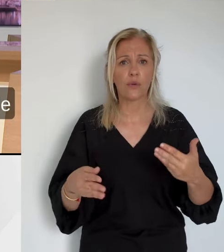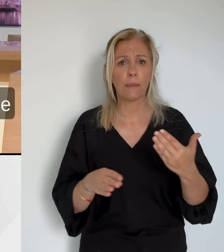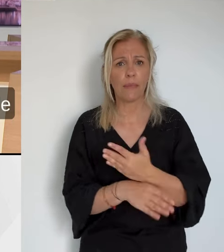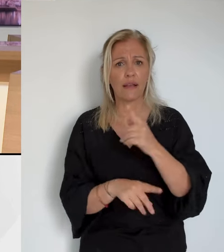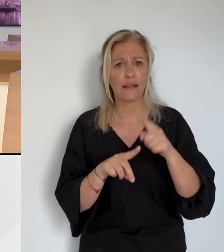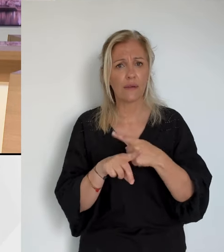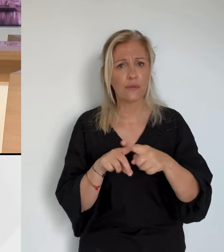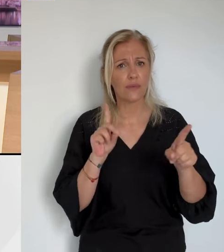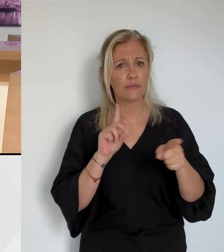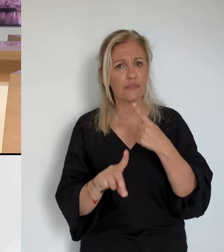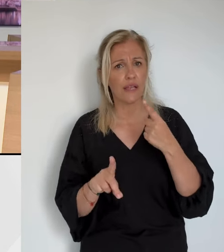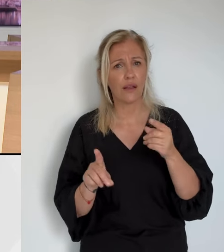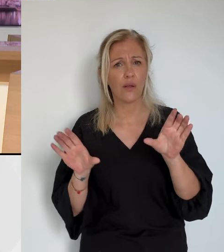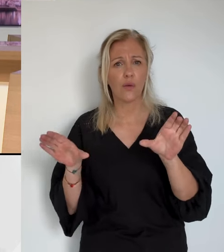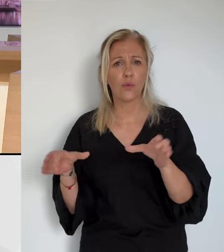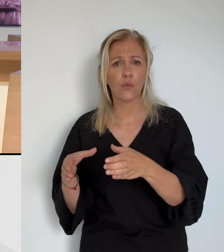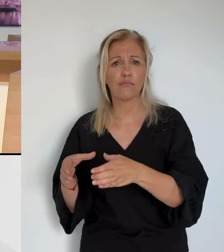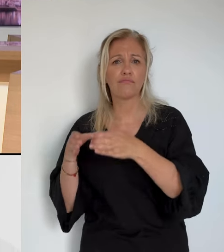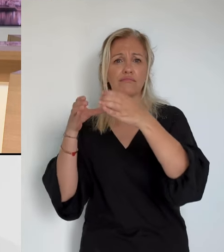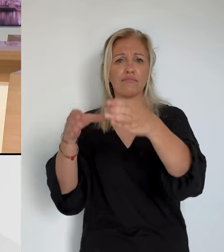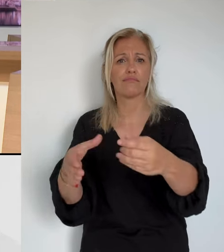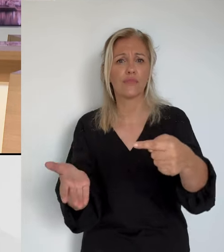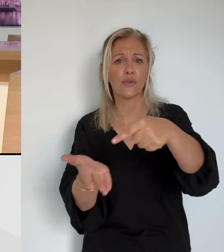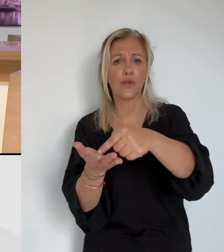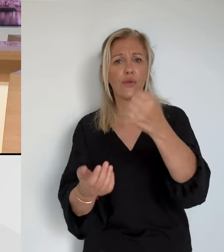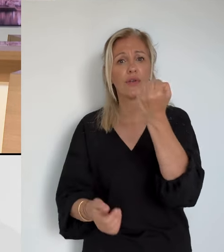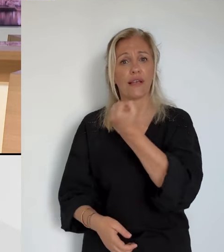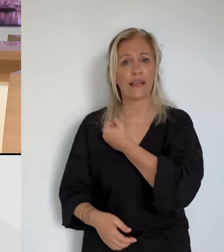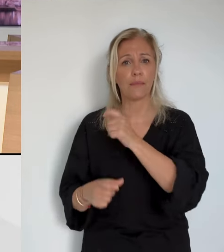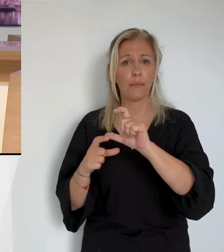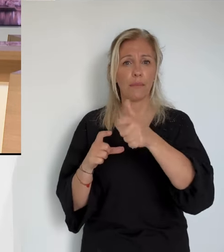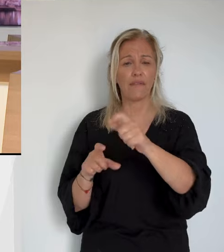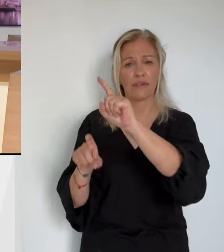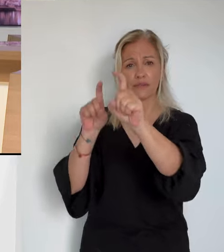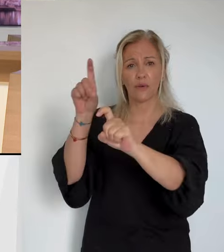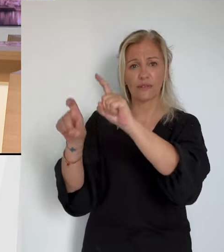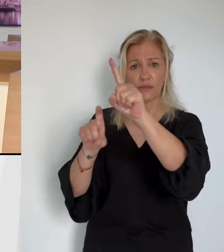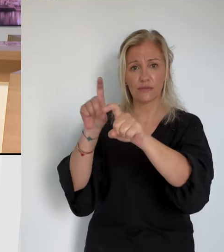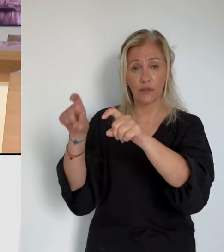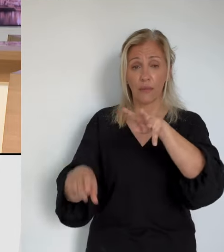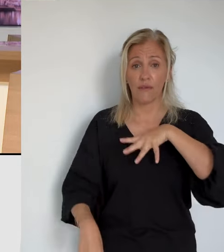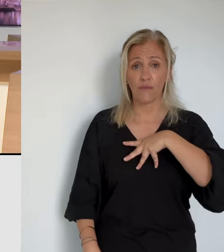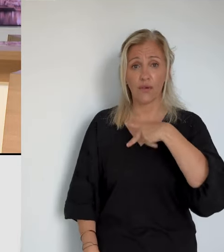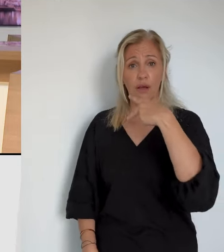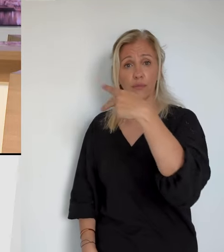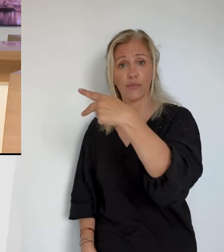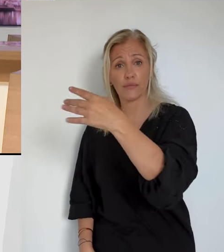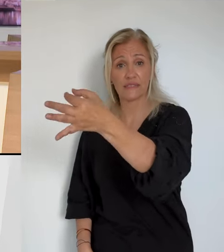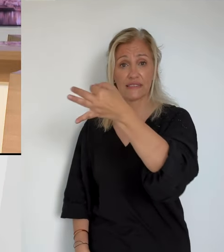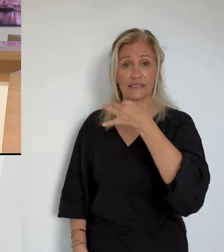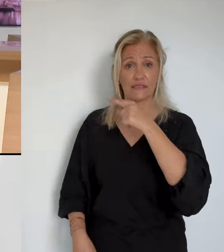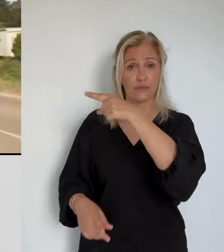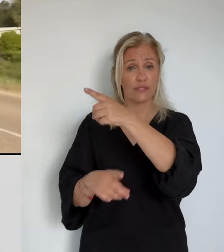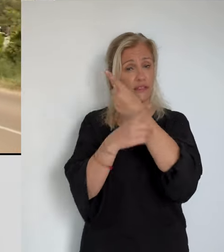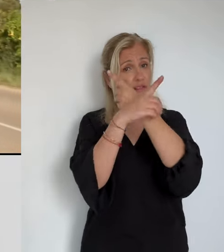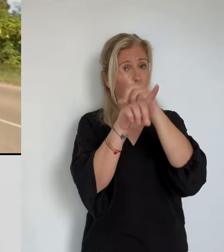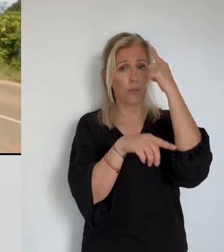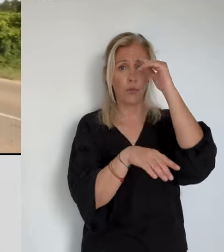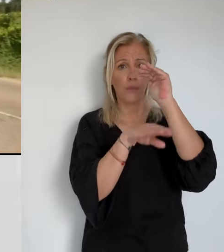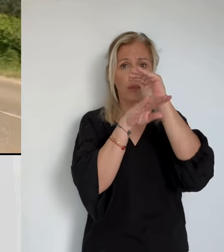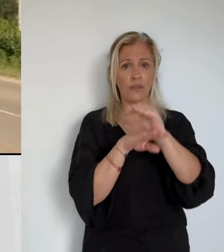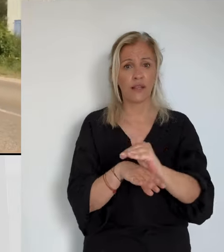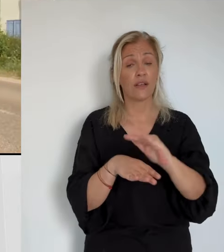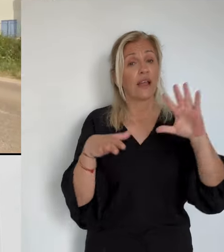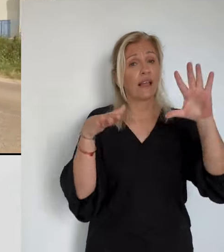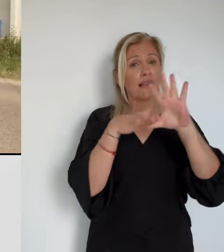de l'accusé. Ses avocats devraient plaider la légitime défense. Le récit de Maya Graziani avec Guillaume Léonette. L'image